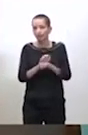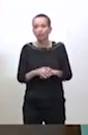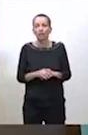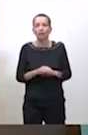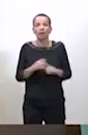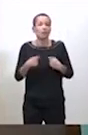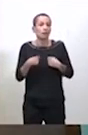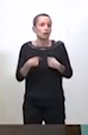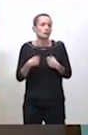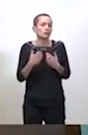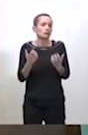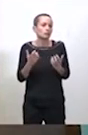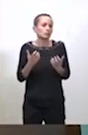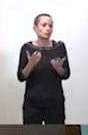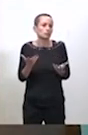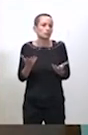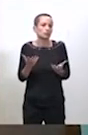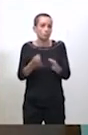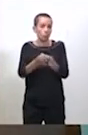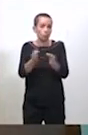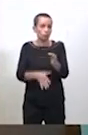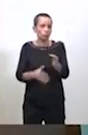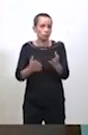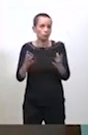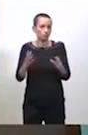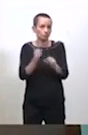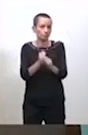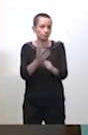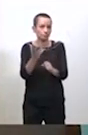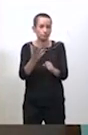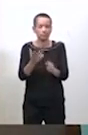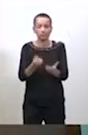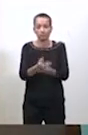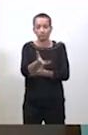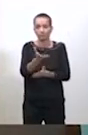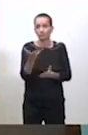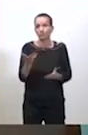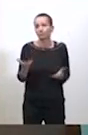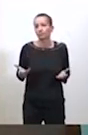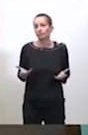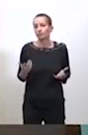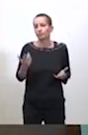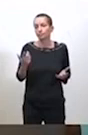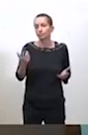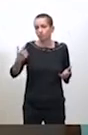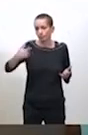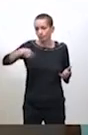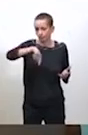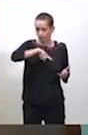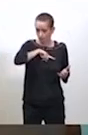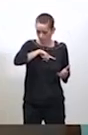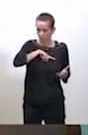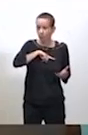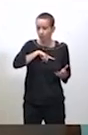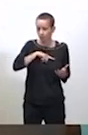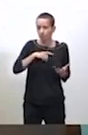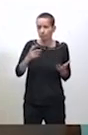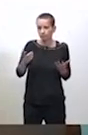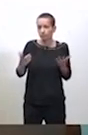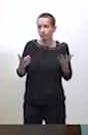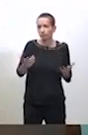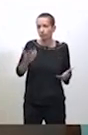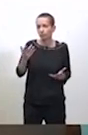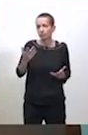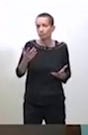Moi, ce que je voudrais conclure, c'est dire que nous avons mobilisé clairement